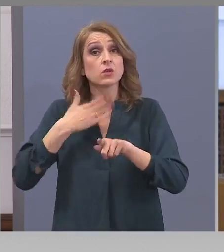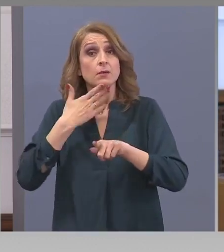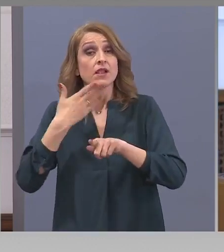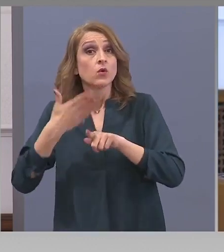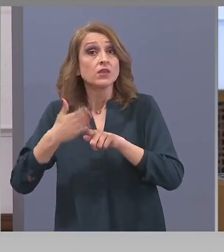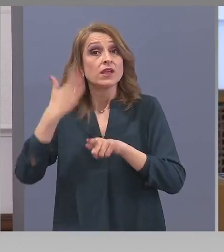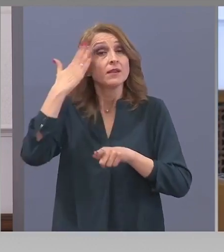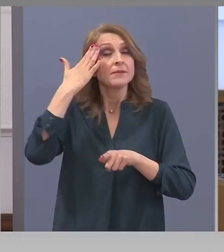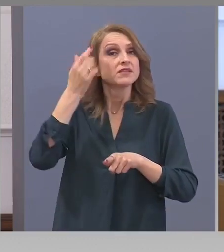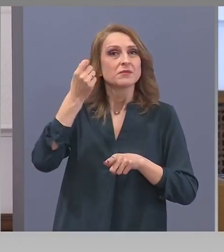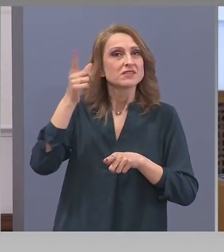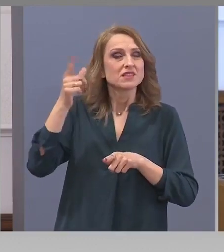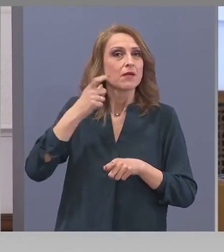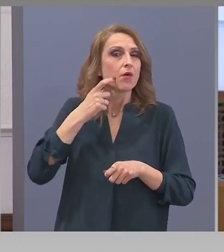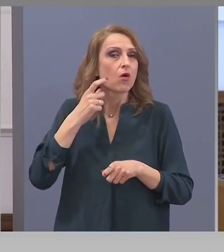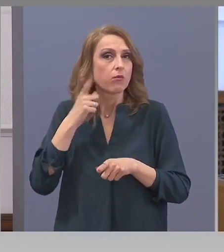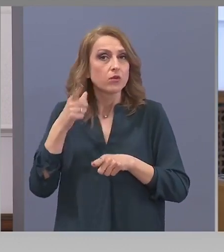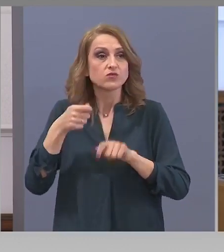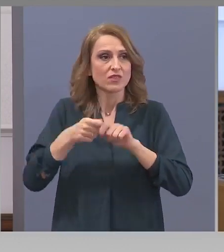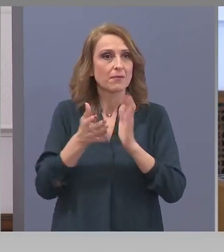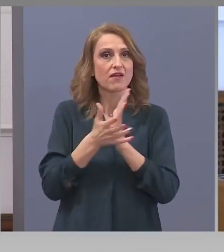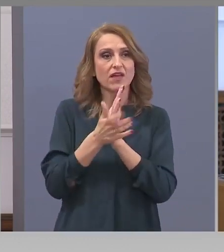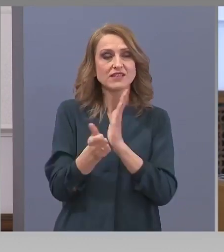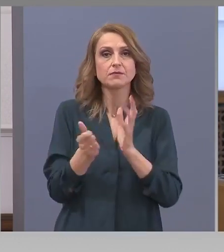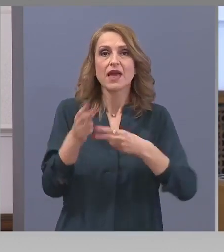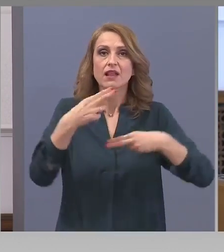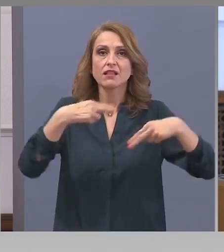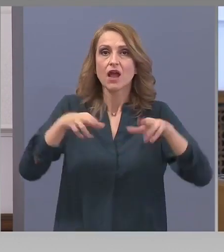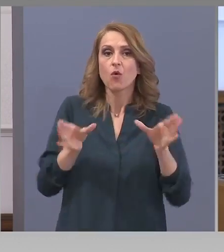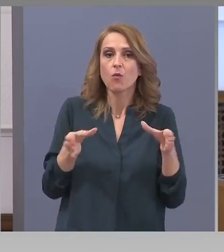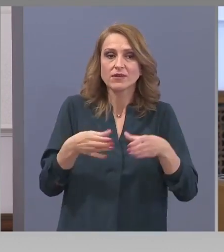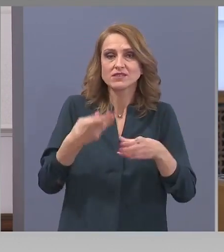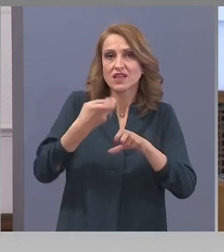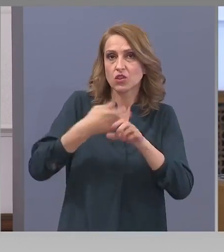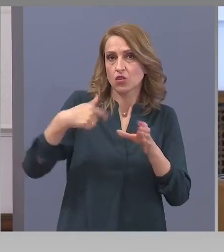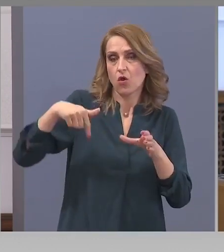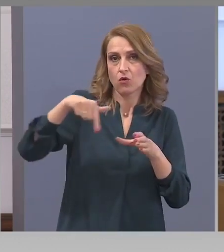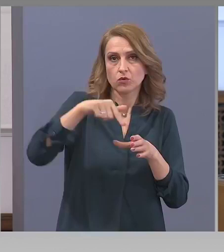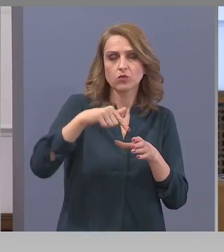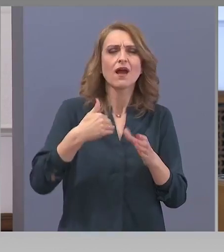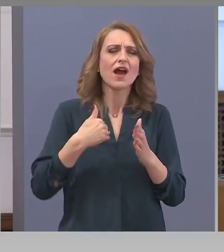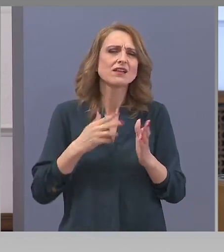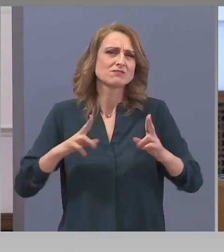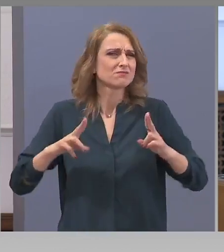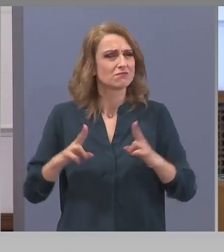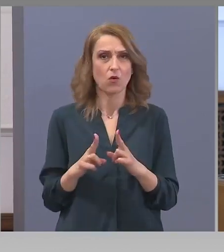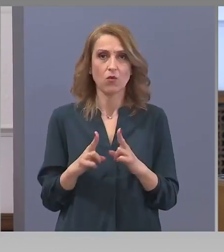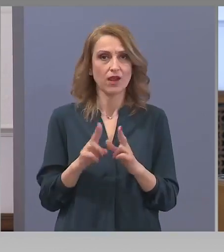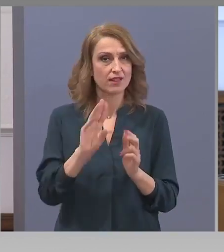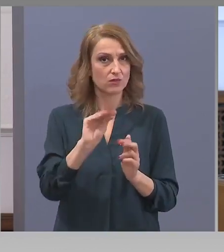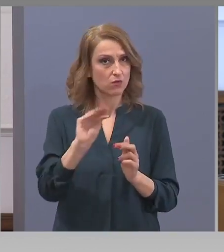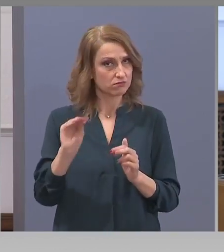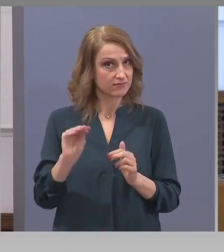създадената експертна комисия към Министерски съвет. Ще бъда максимално кратък.